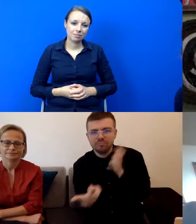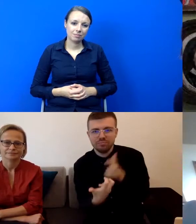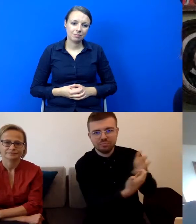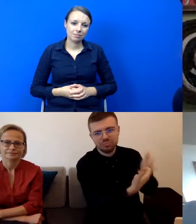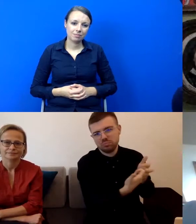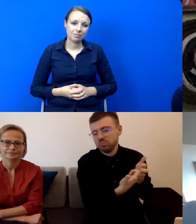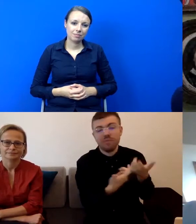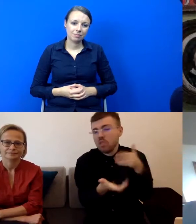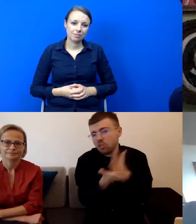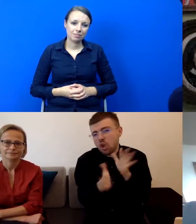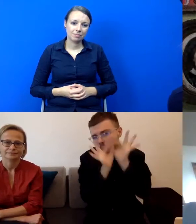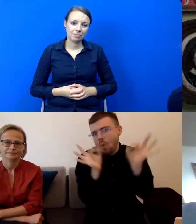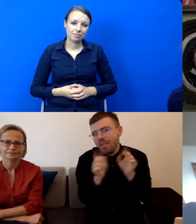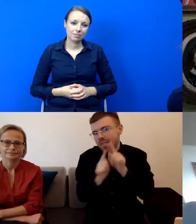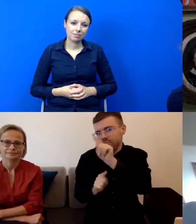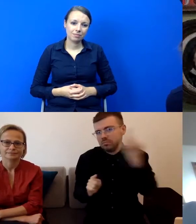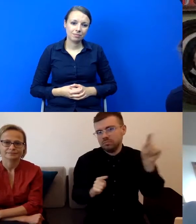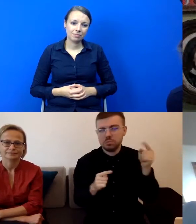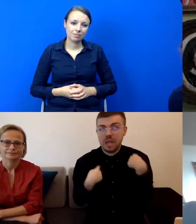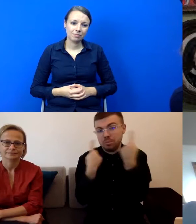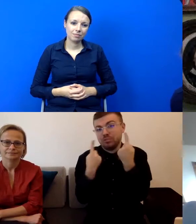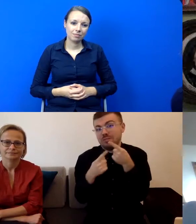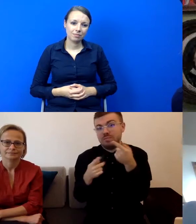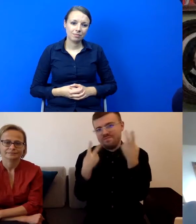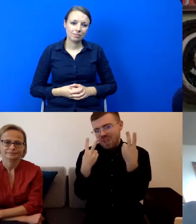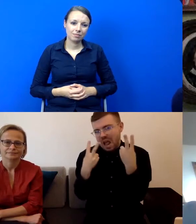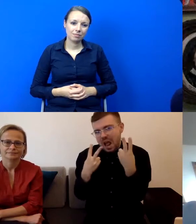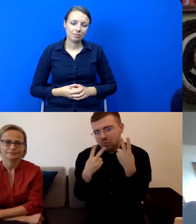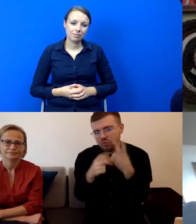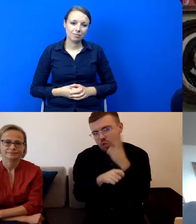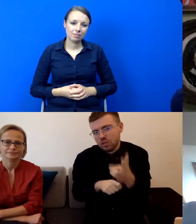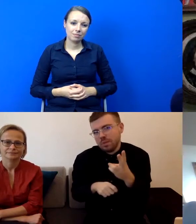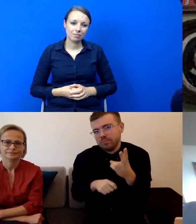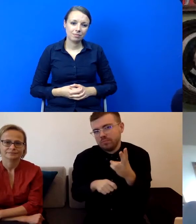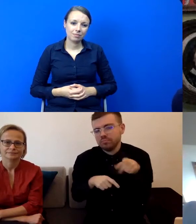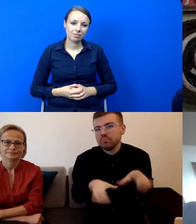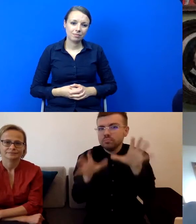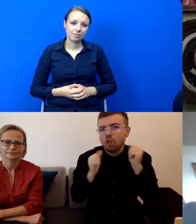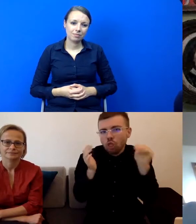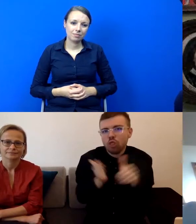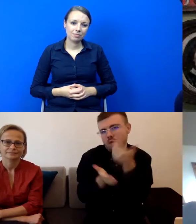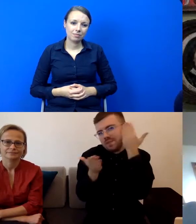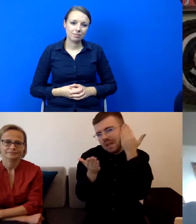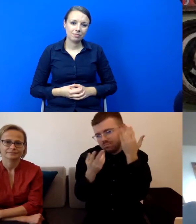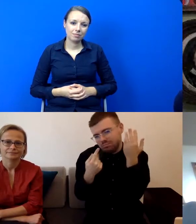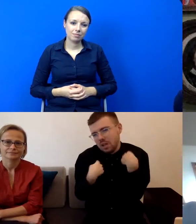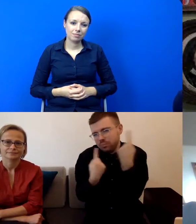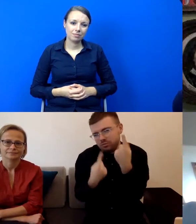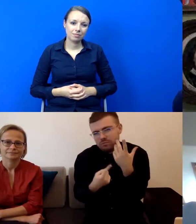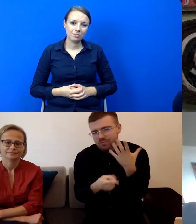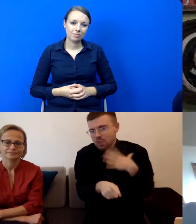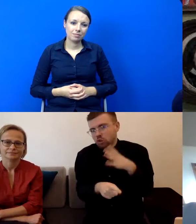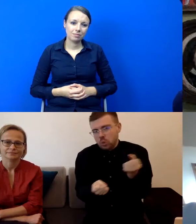młodzieżą i łatwiej też mu jest różne rzeczy opowiedzieć, wytłumaczyć, także wydaje mi się, że